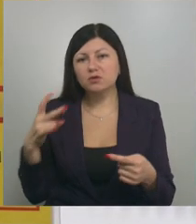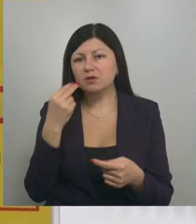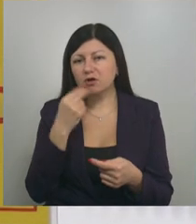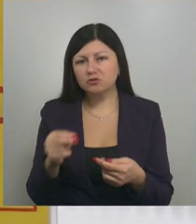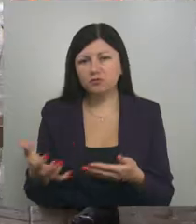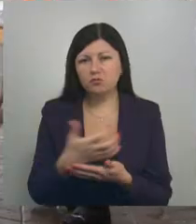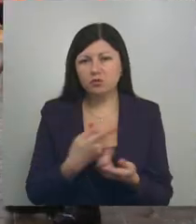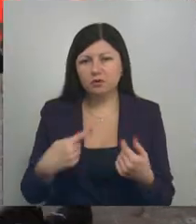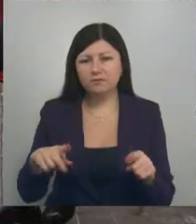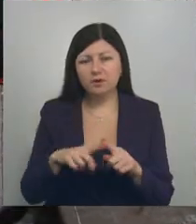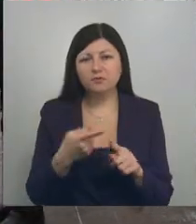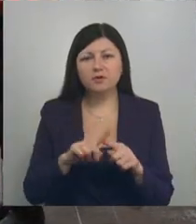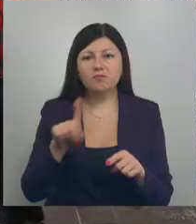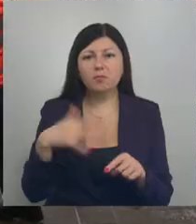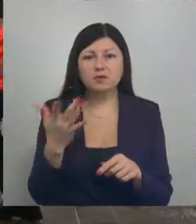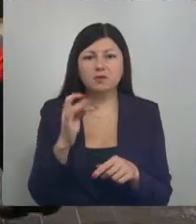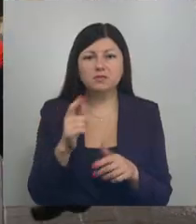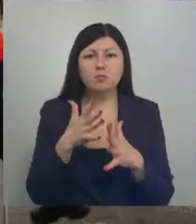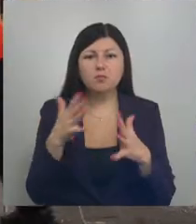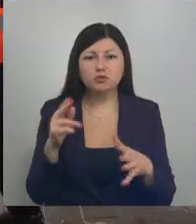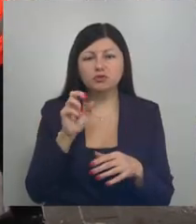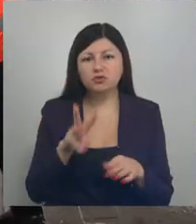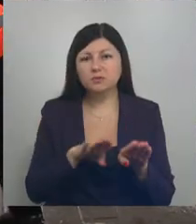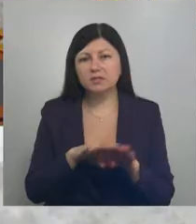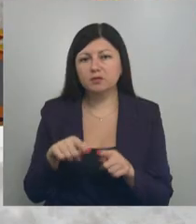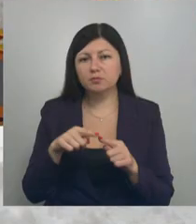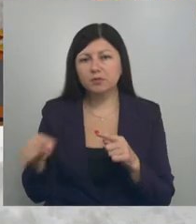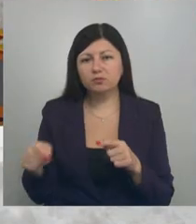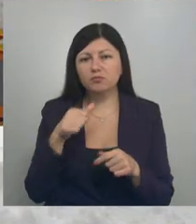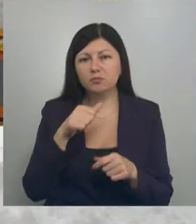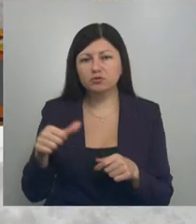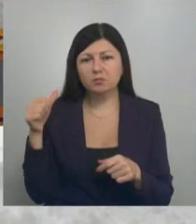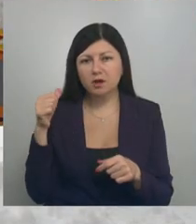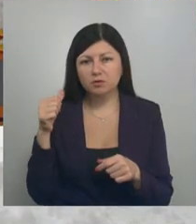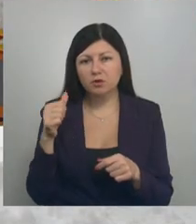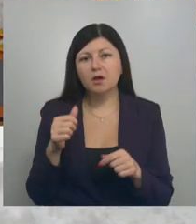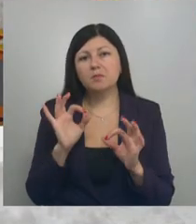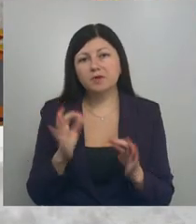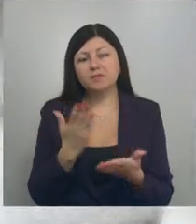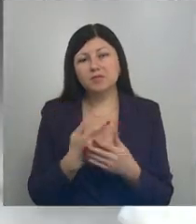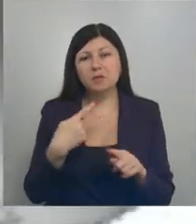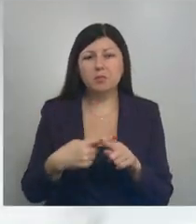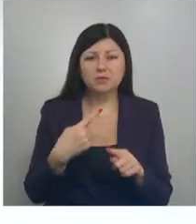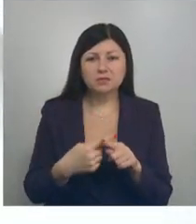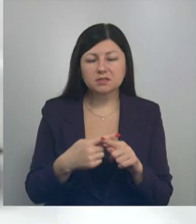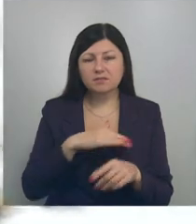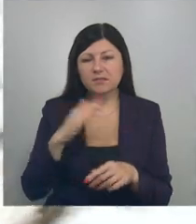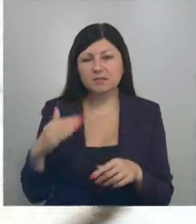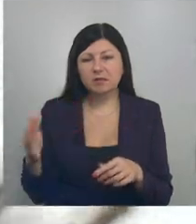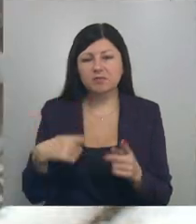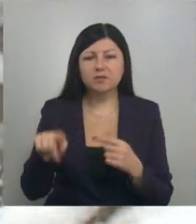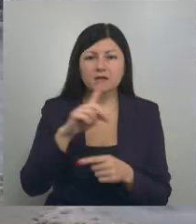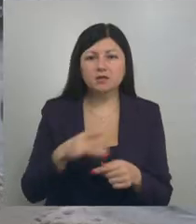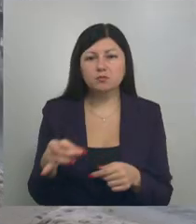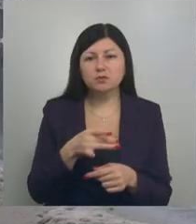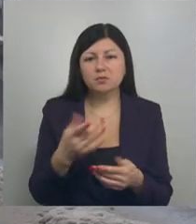случаев они касались очистки дорог. Остальные – некачественной уборки дворов. Это в полтора раза больше, чем за аналогичный период в